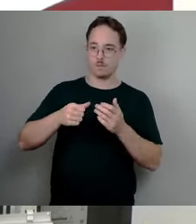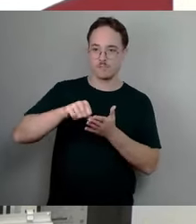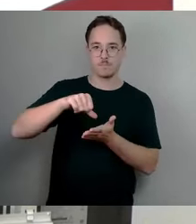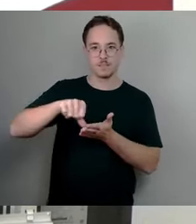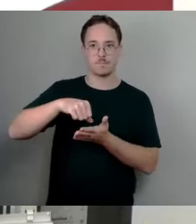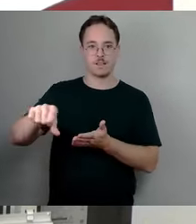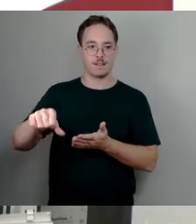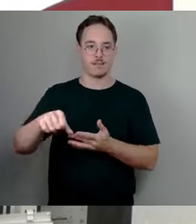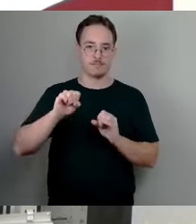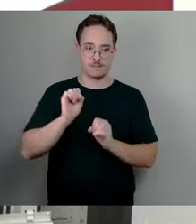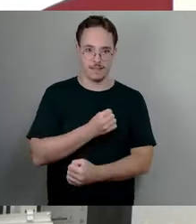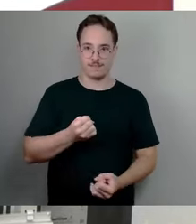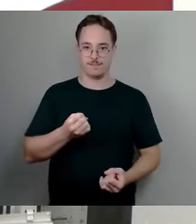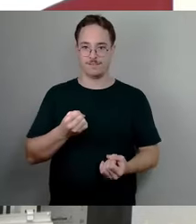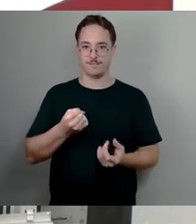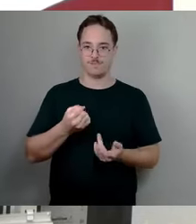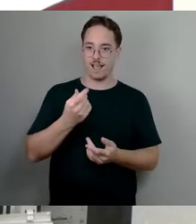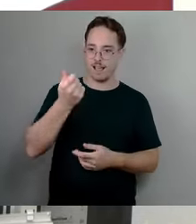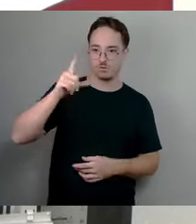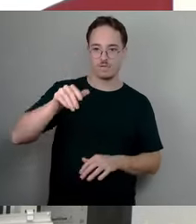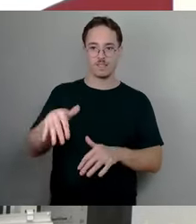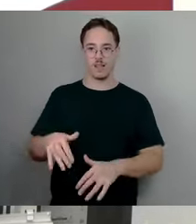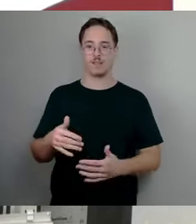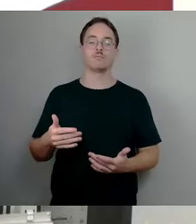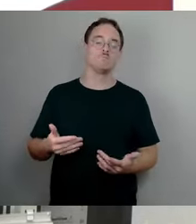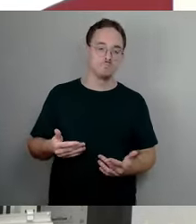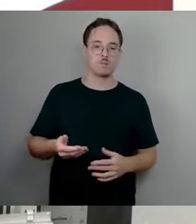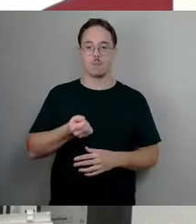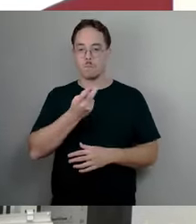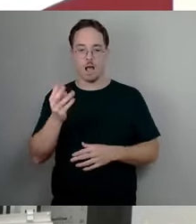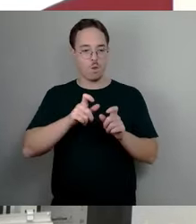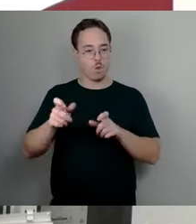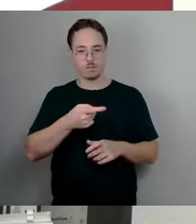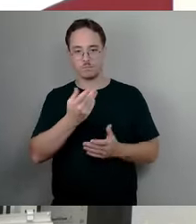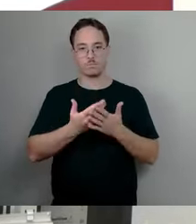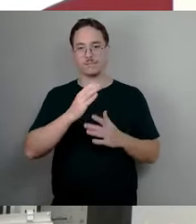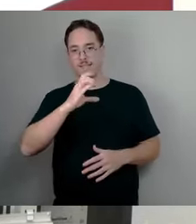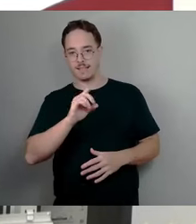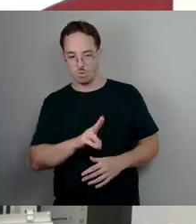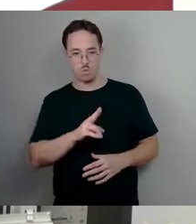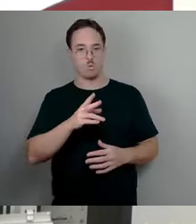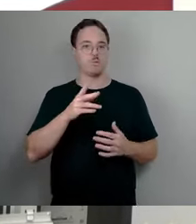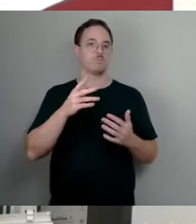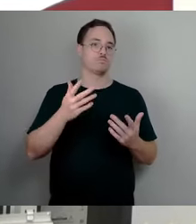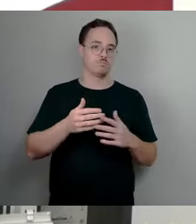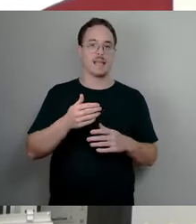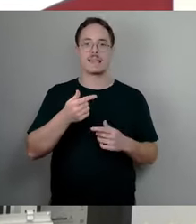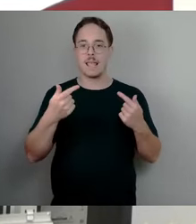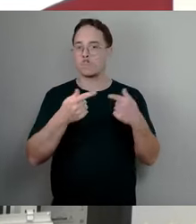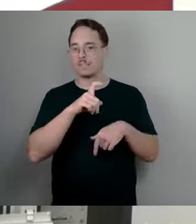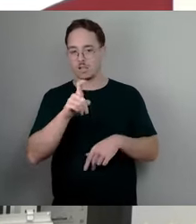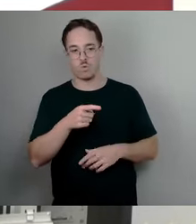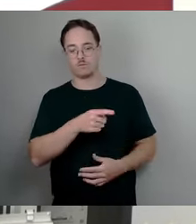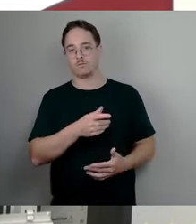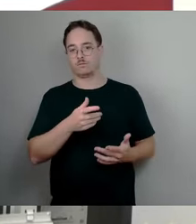eingeschränkt werden. Das wissen wir alle, das ist eine Politik. Die Politik ist mehrheitsfähig. Und ich werde hier dennoch in dieses Mikrofon